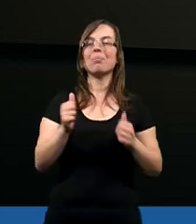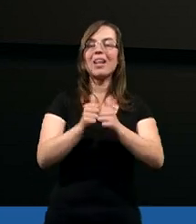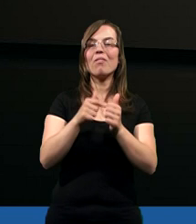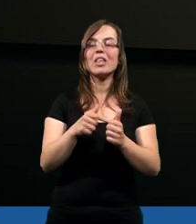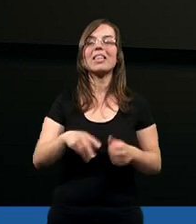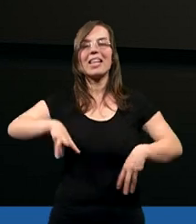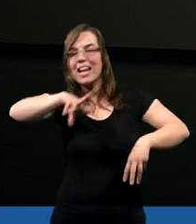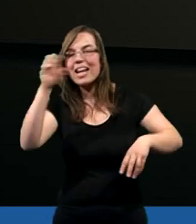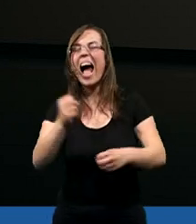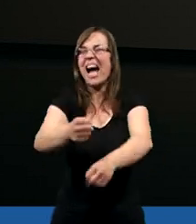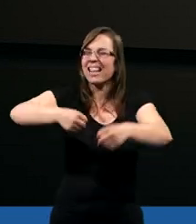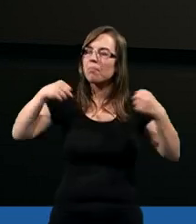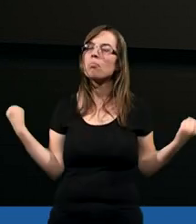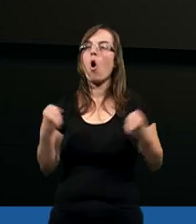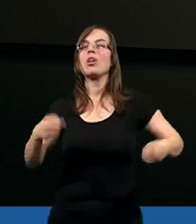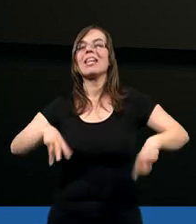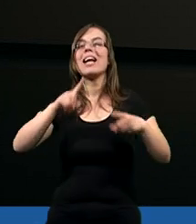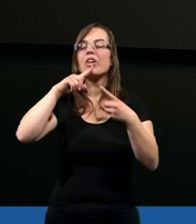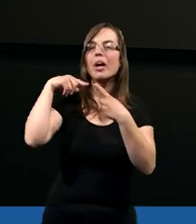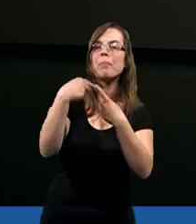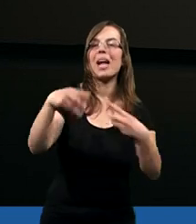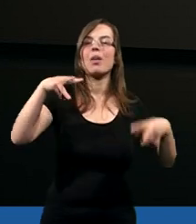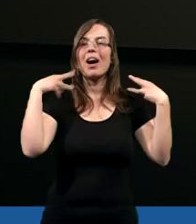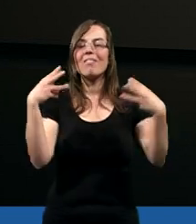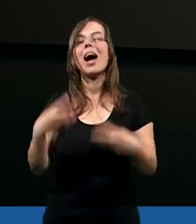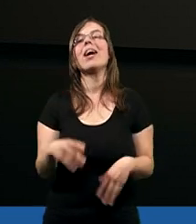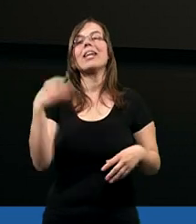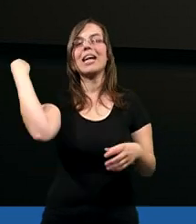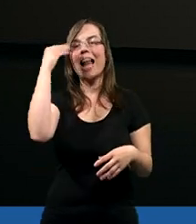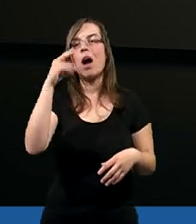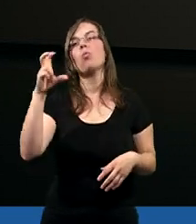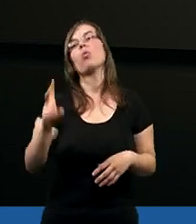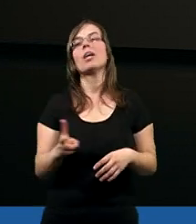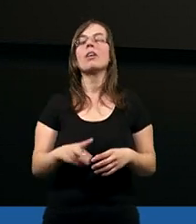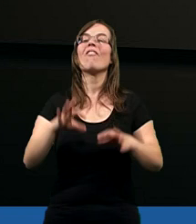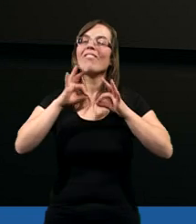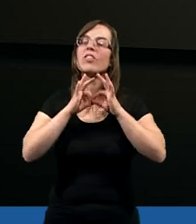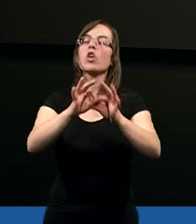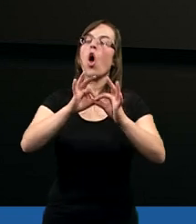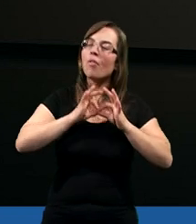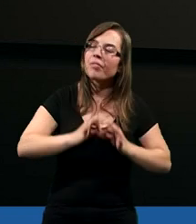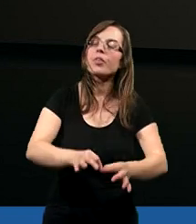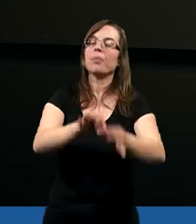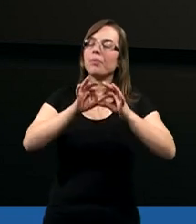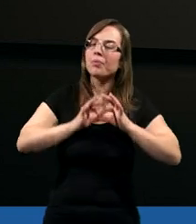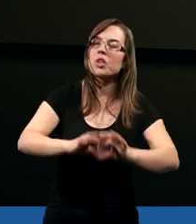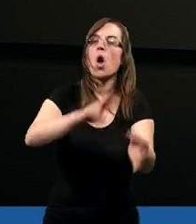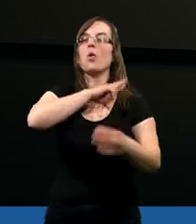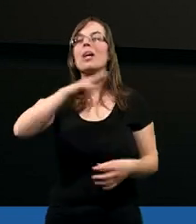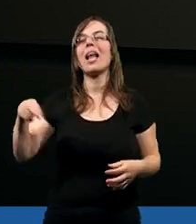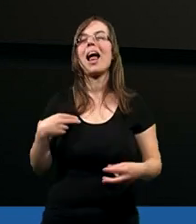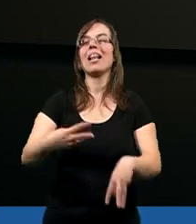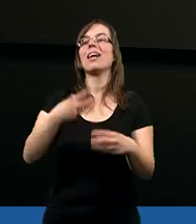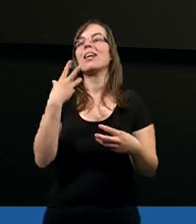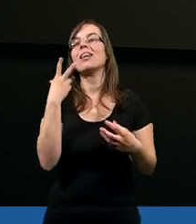najważniejszych apeli, przesłań, nauk wciąż, wciąż dla